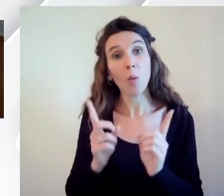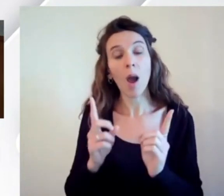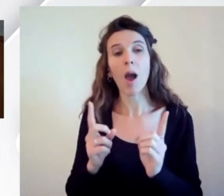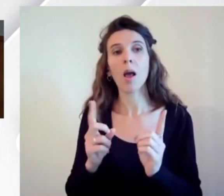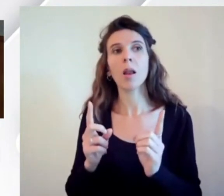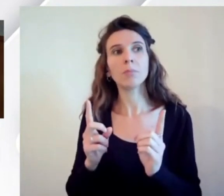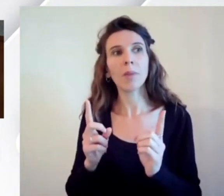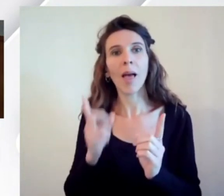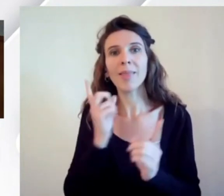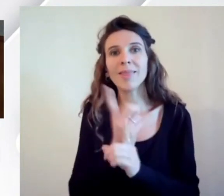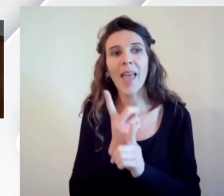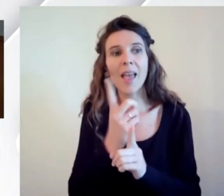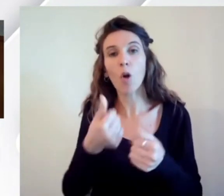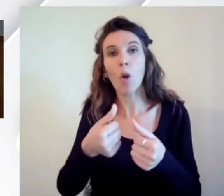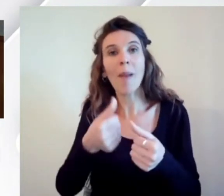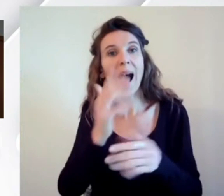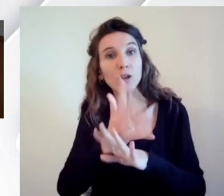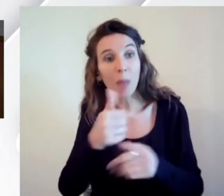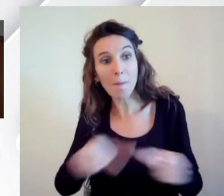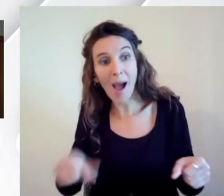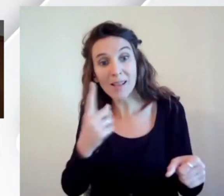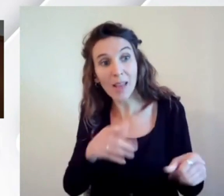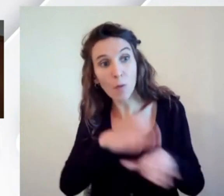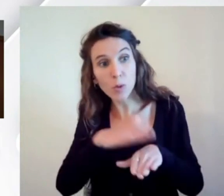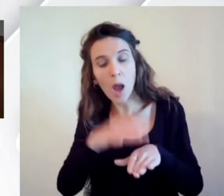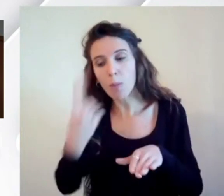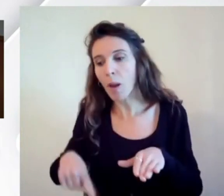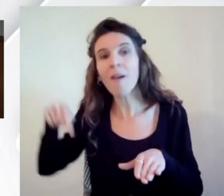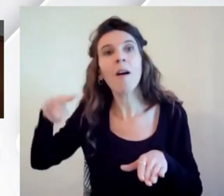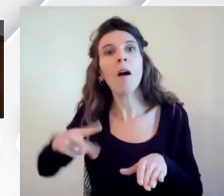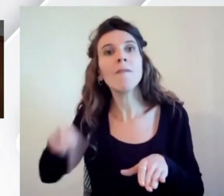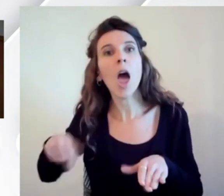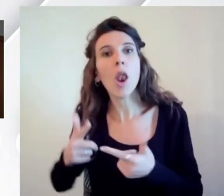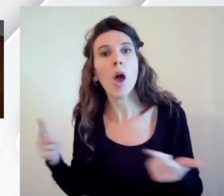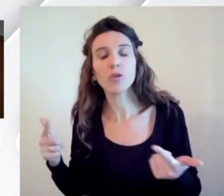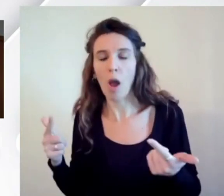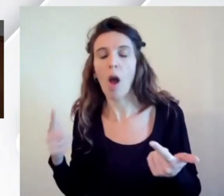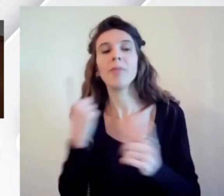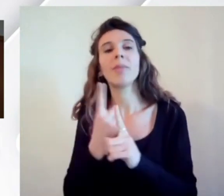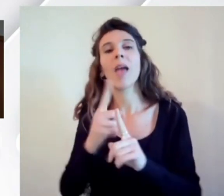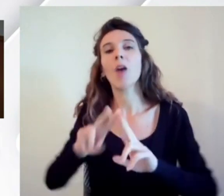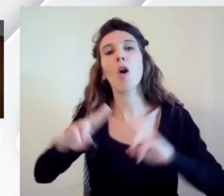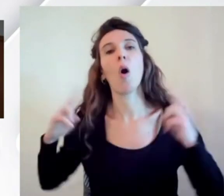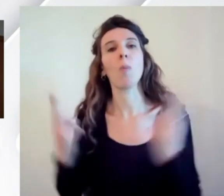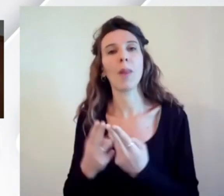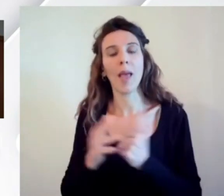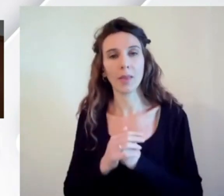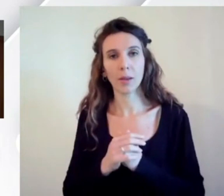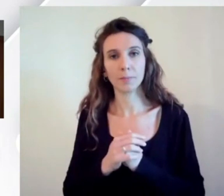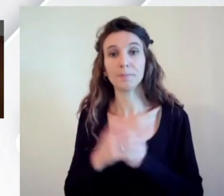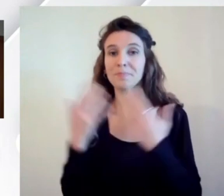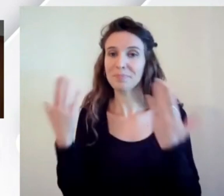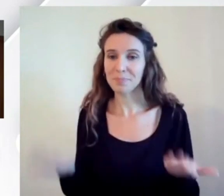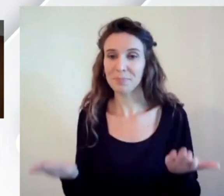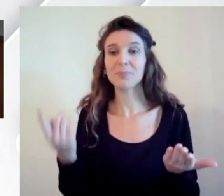default, quindi che di base, sono inaccessibili. E' per questo che stiamo portando